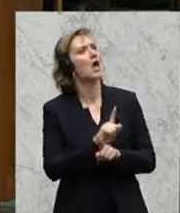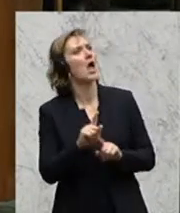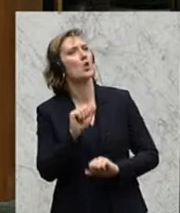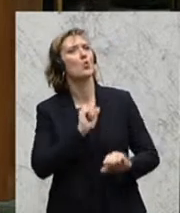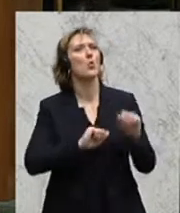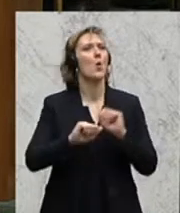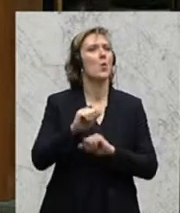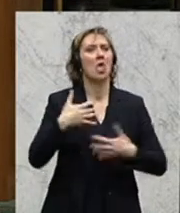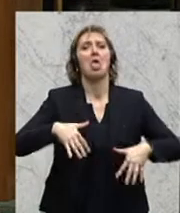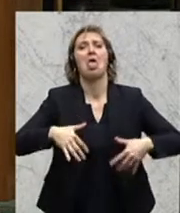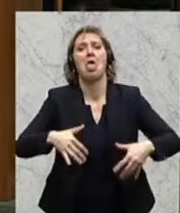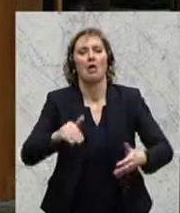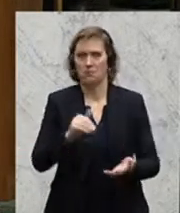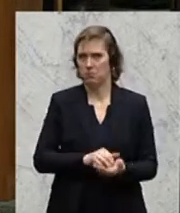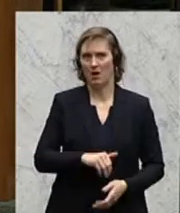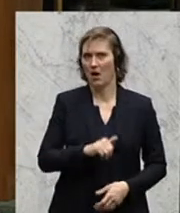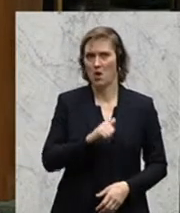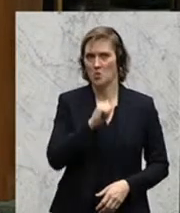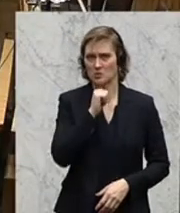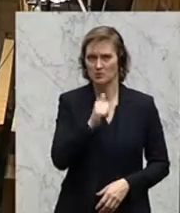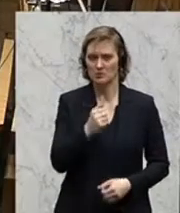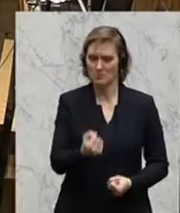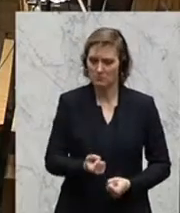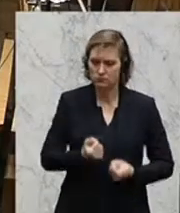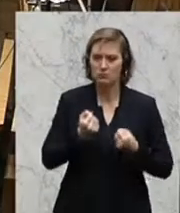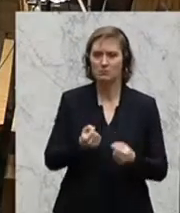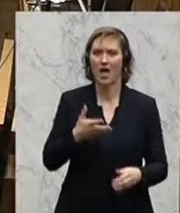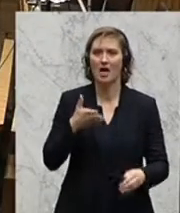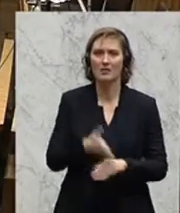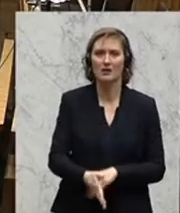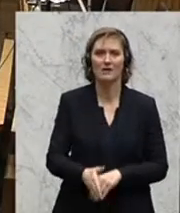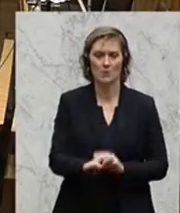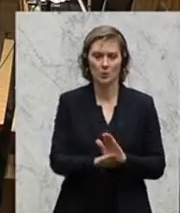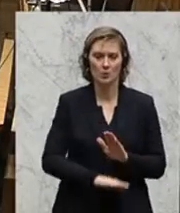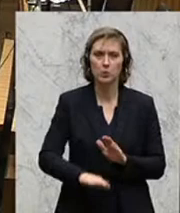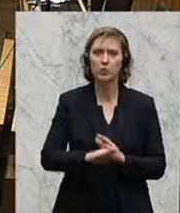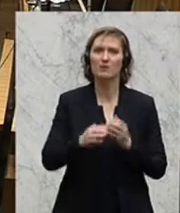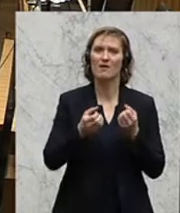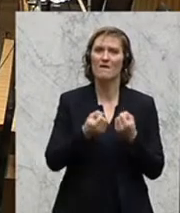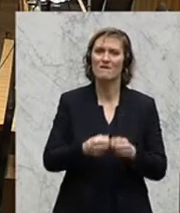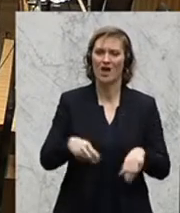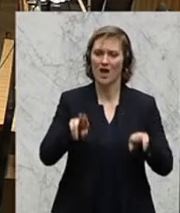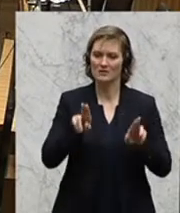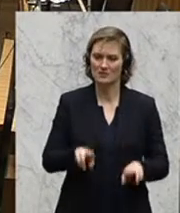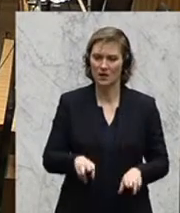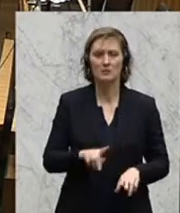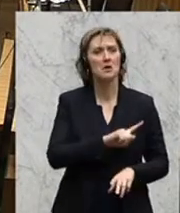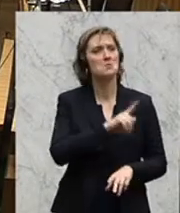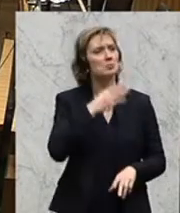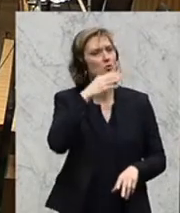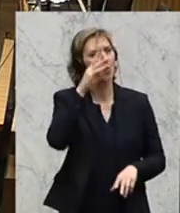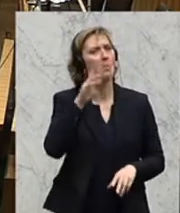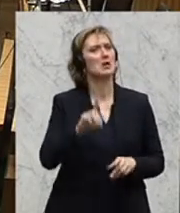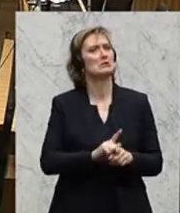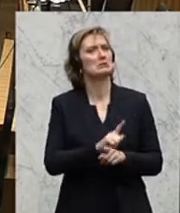Beschluss dieses massiven Eingriffs in Grund und Freiheitsrechte. Das soll im Sommer in Kraft treten. Wir hätten sogar